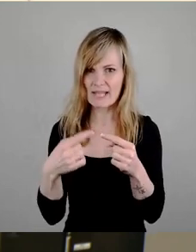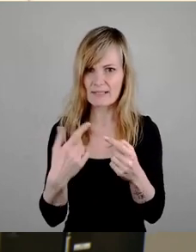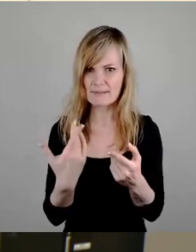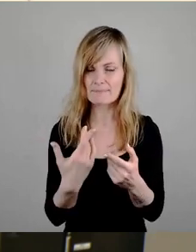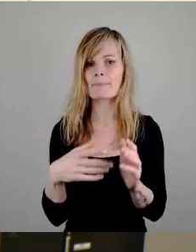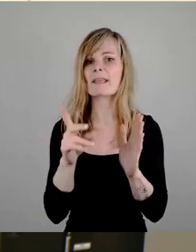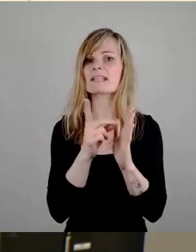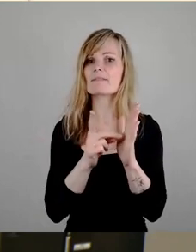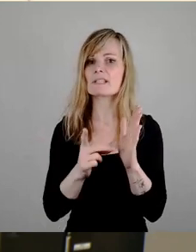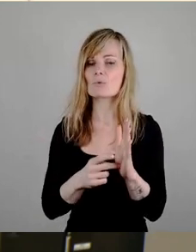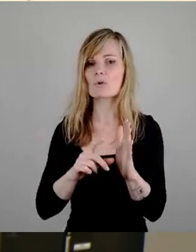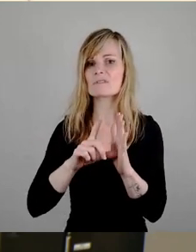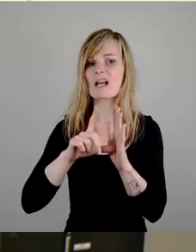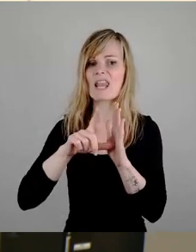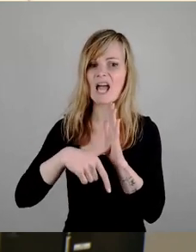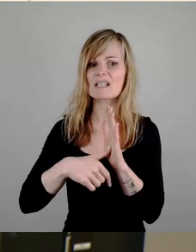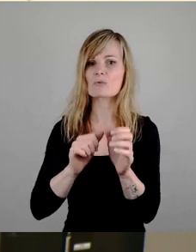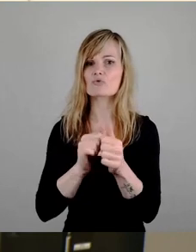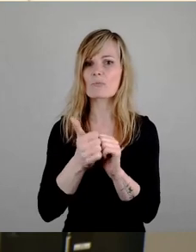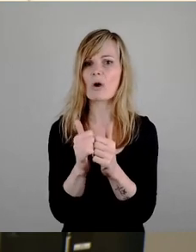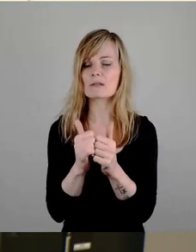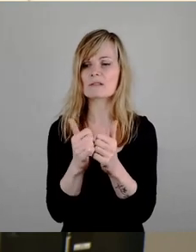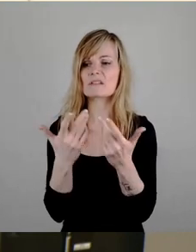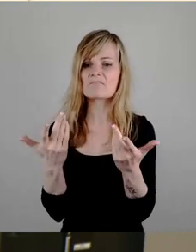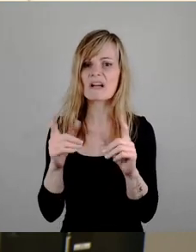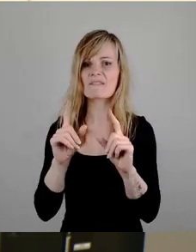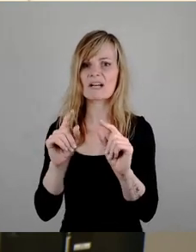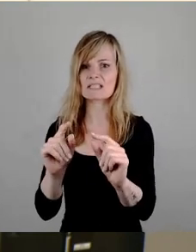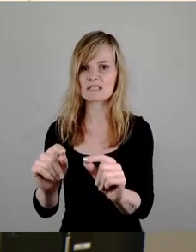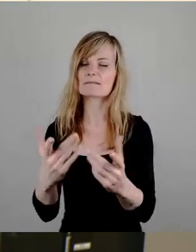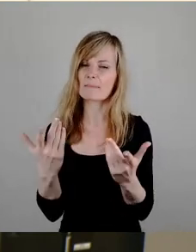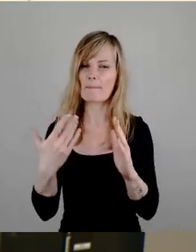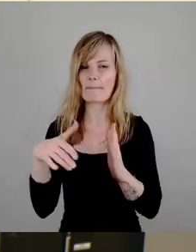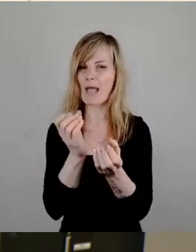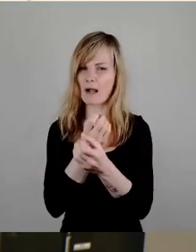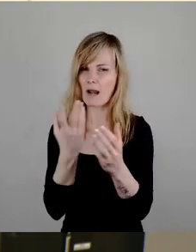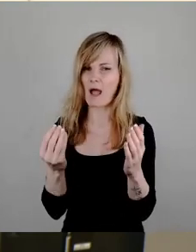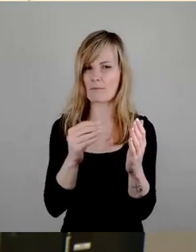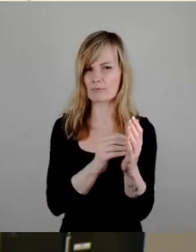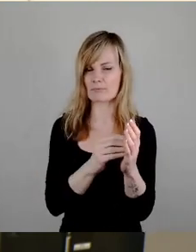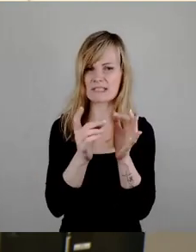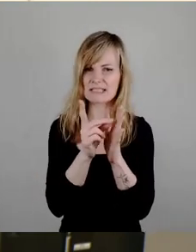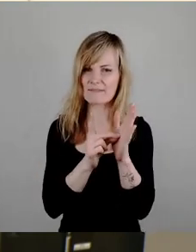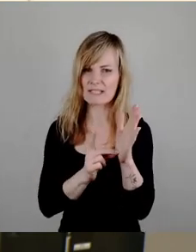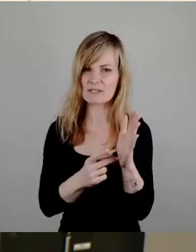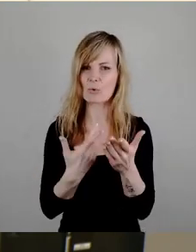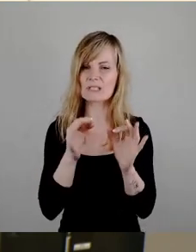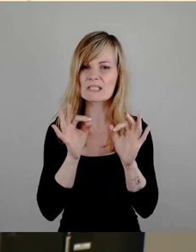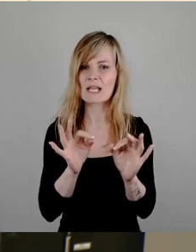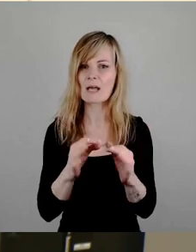beliebig Also da hätte man vielleicht noch etwas klarer sich ausdrücken müssen Was gewollt ist